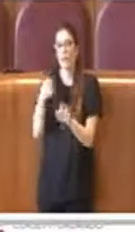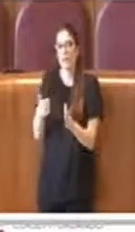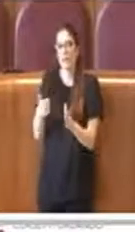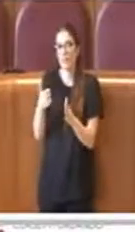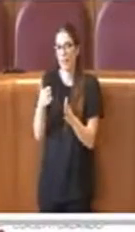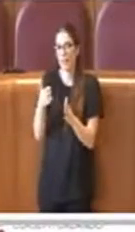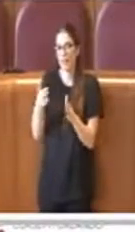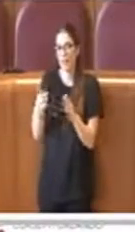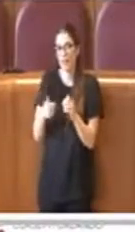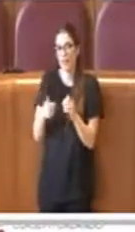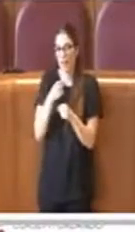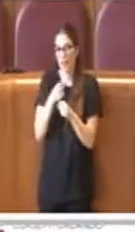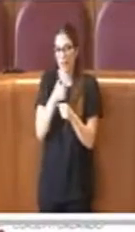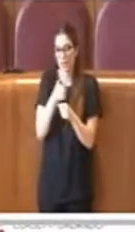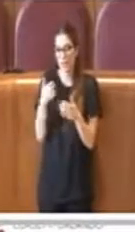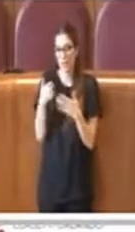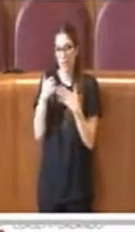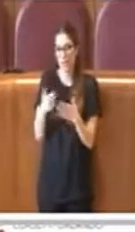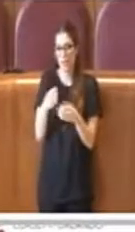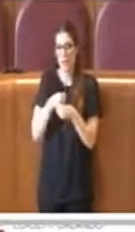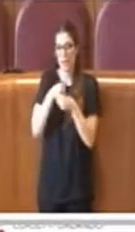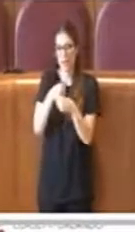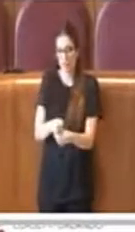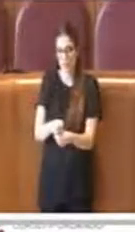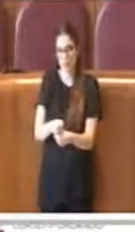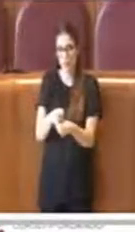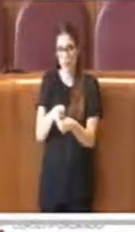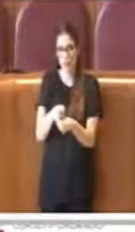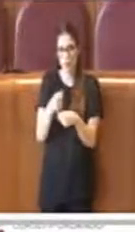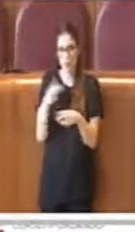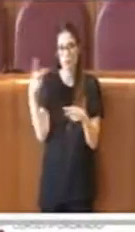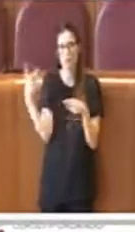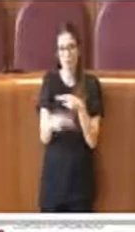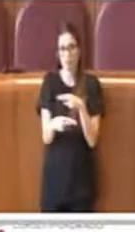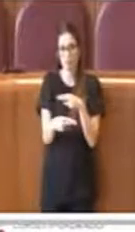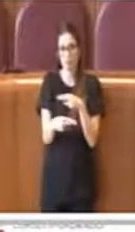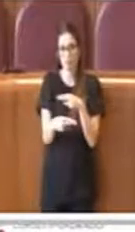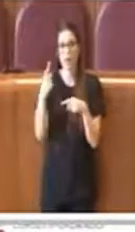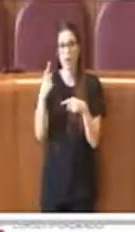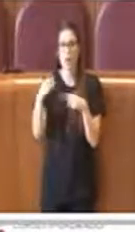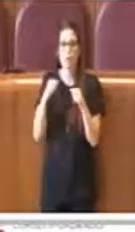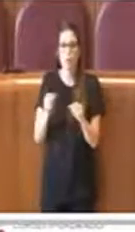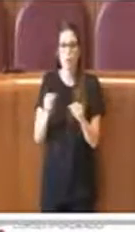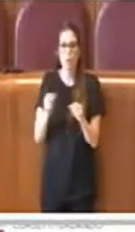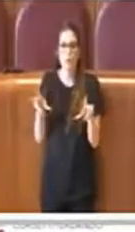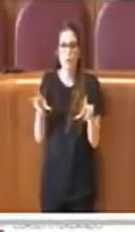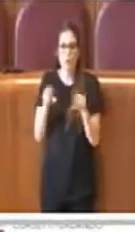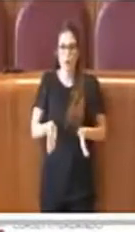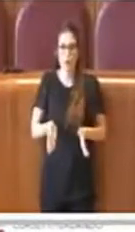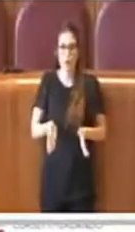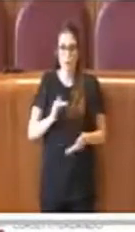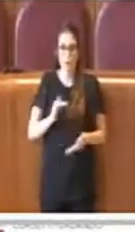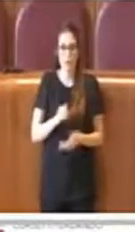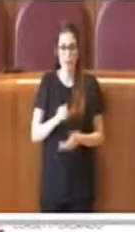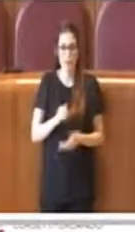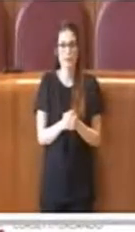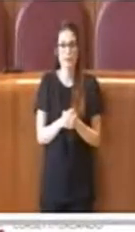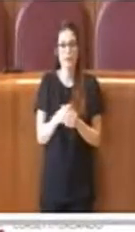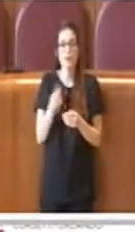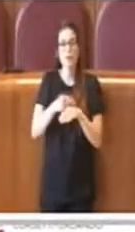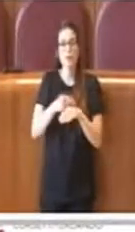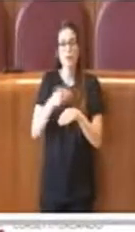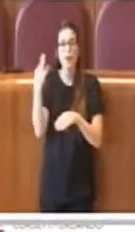con uno stop di un mandato chiaramente e poi sarà possibile ricandidarsi. L'ultimo punto è l'efficacia della